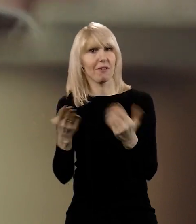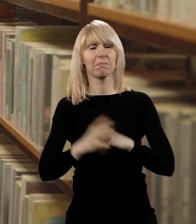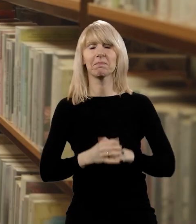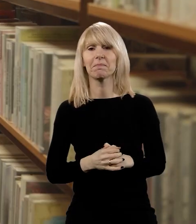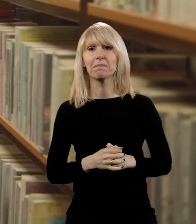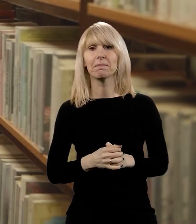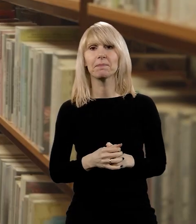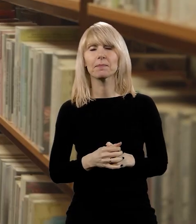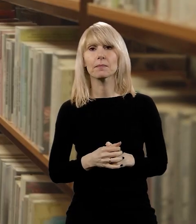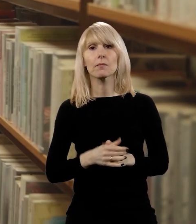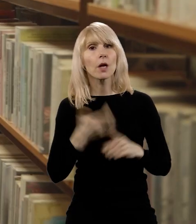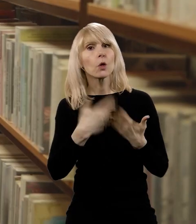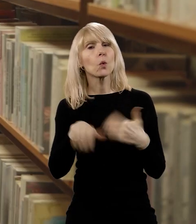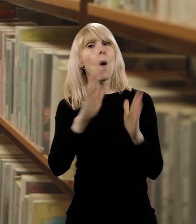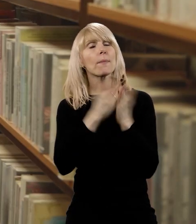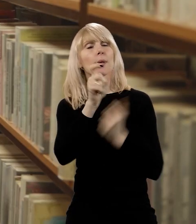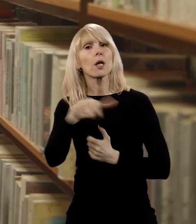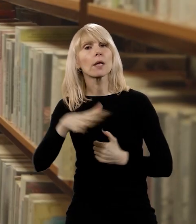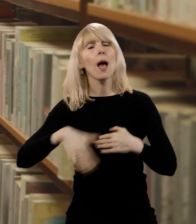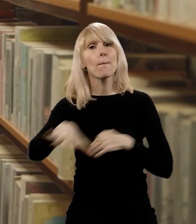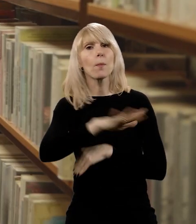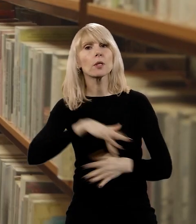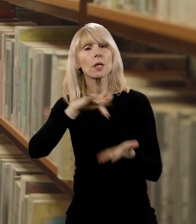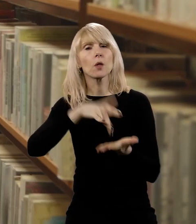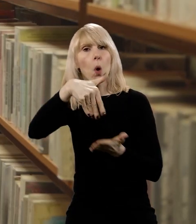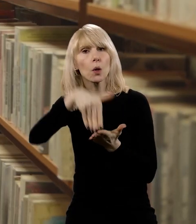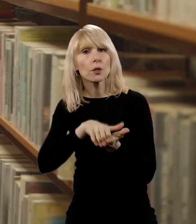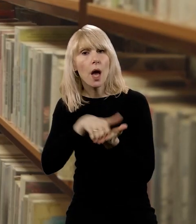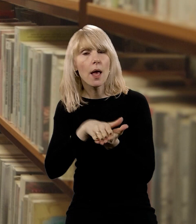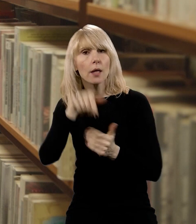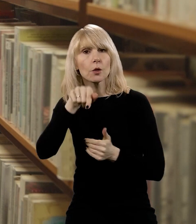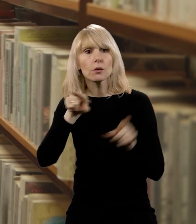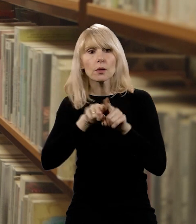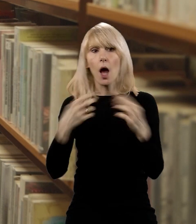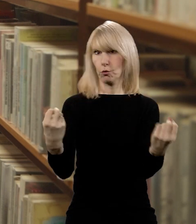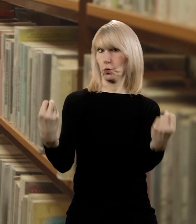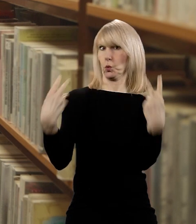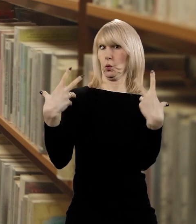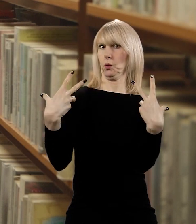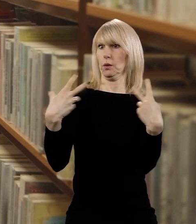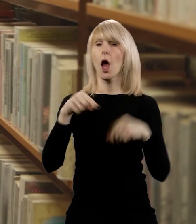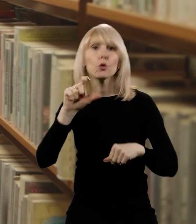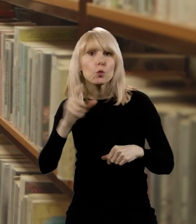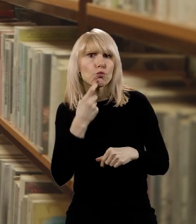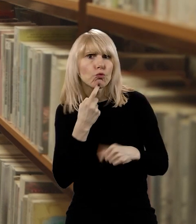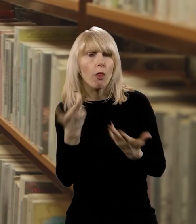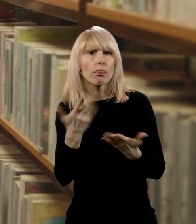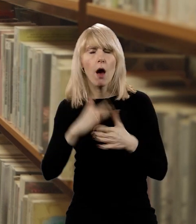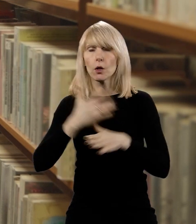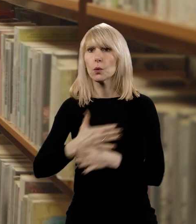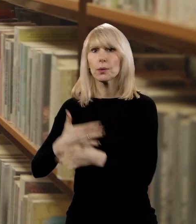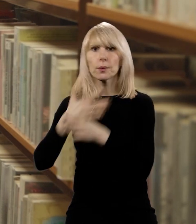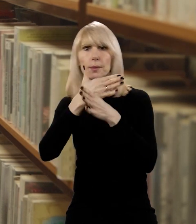Biblioteka publiczna w Sieradzu została również zaopatrzona w tak zwaną wrzutnię, czyli urządzenie znajdujące się na schodach przed